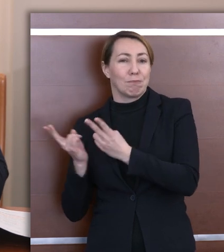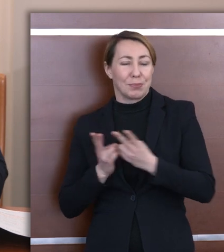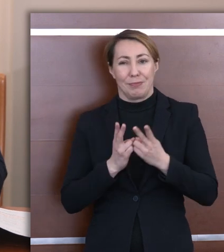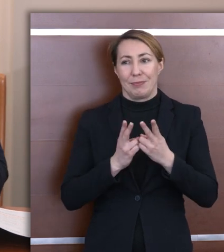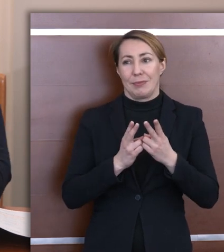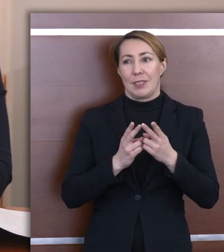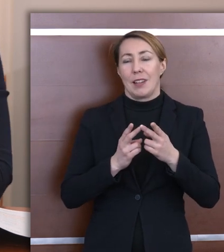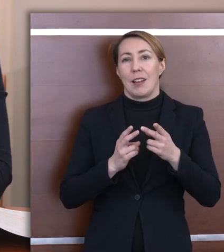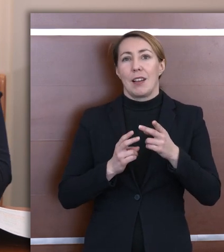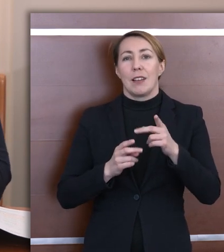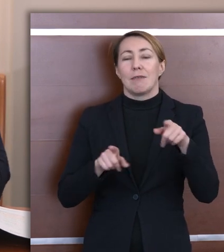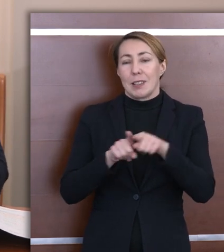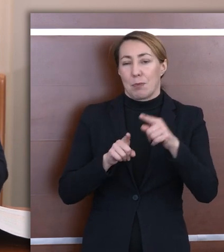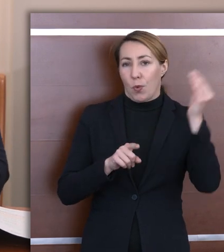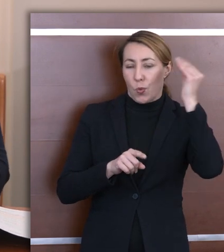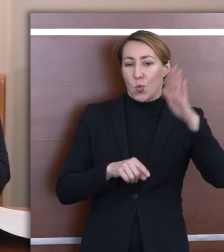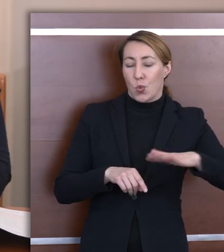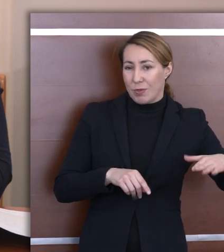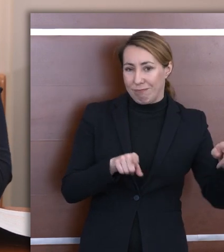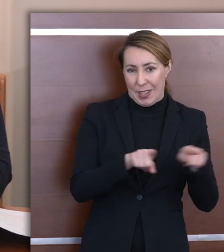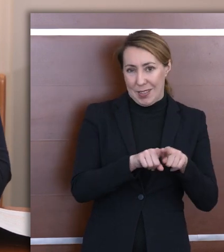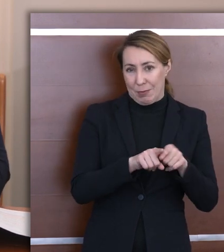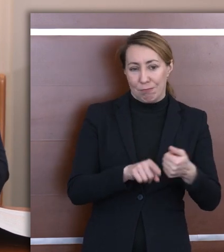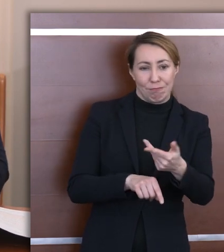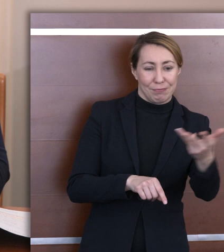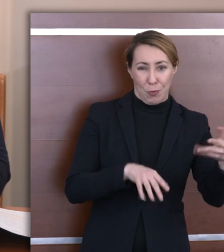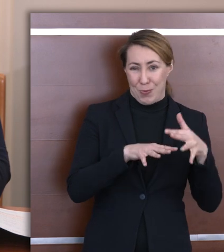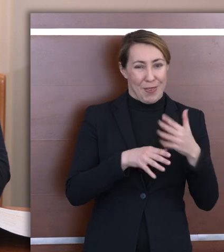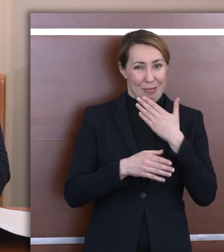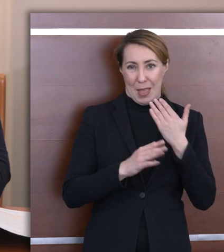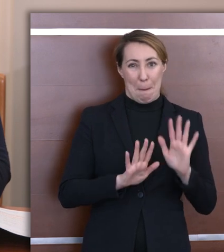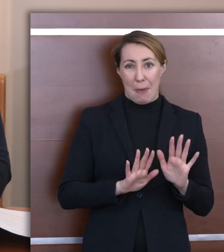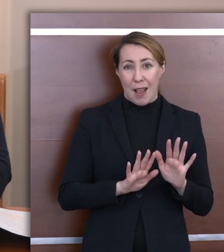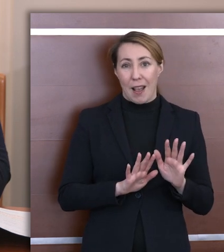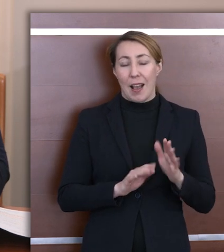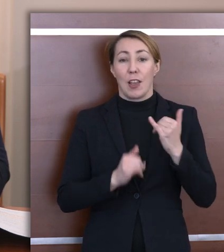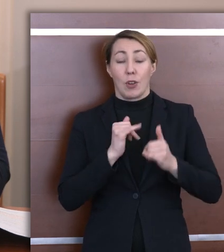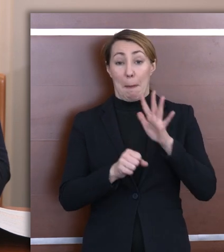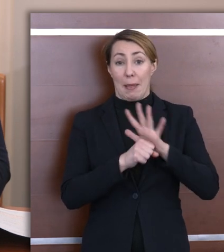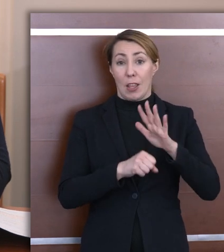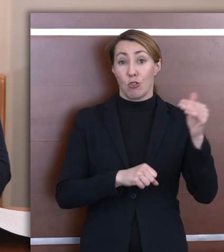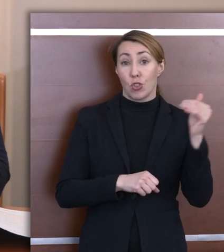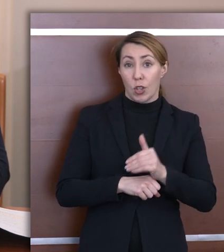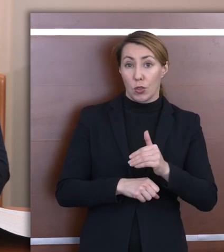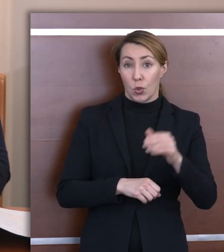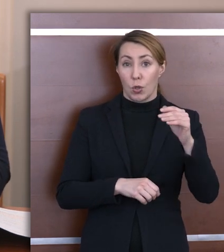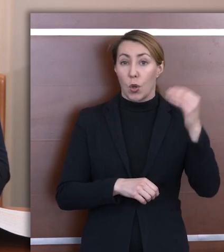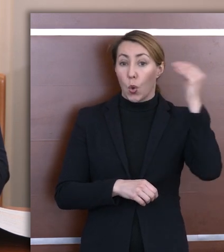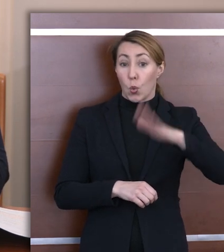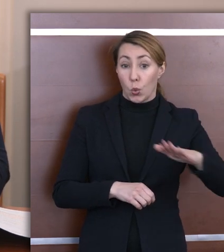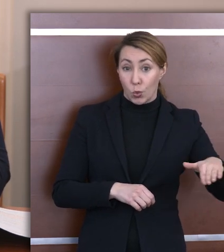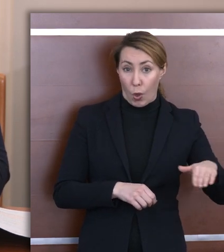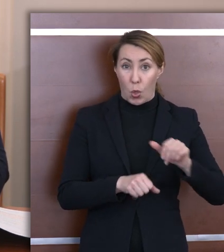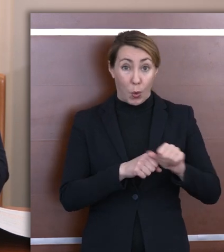naturalne w populacji uczniów. Jest ich niewielu faktycznie, bo można powiedzieć, że jeśli 15 tysięcy uczniów, czy to aż tak wielka